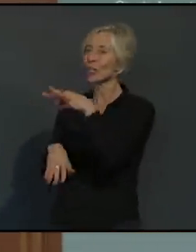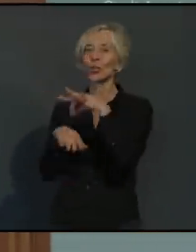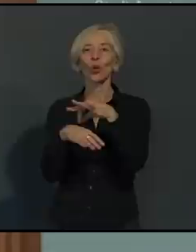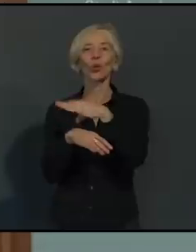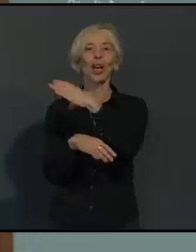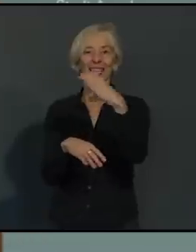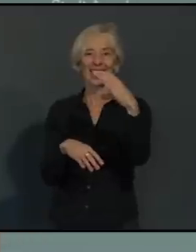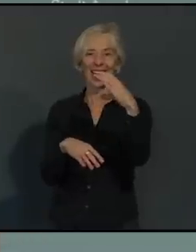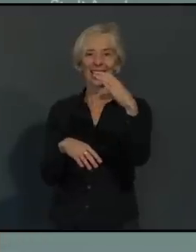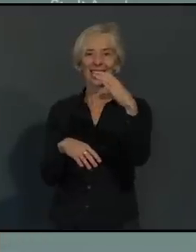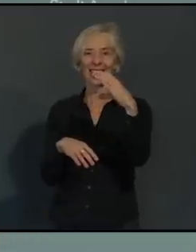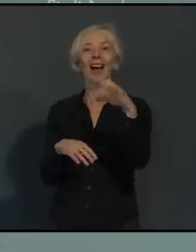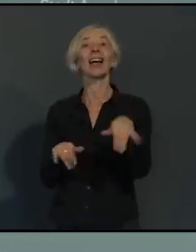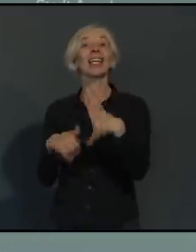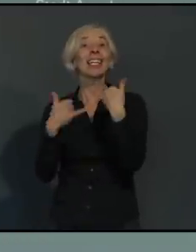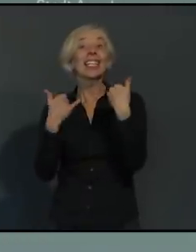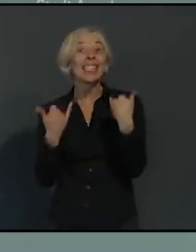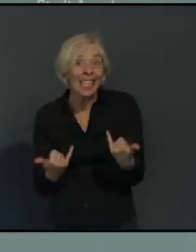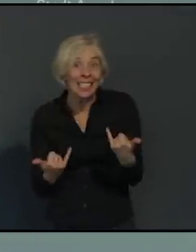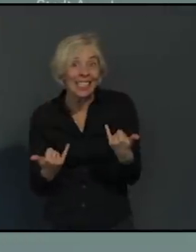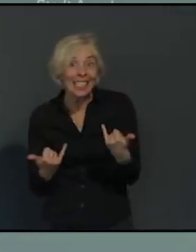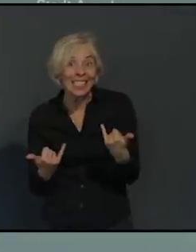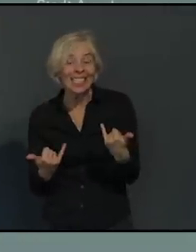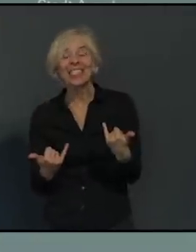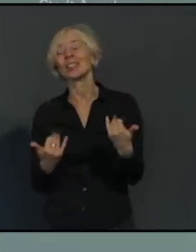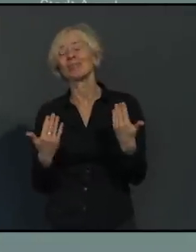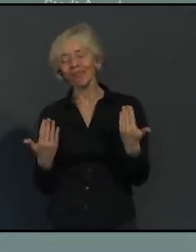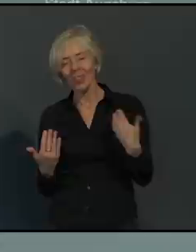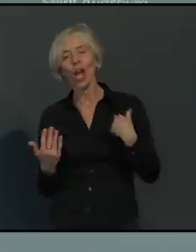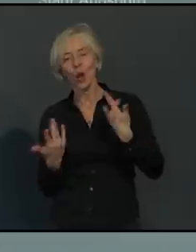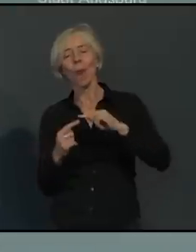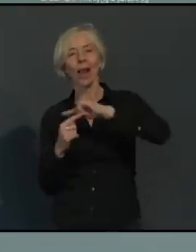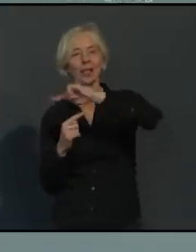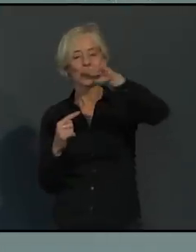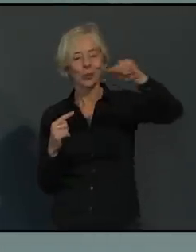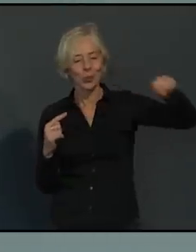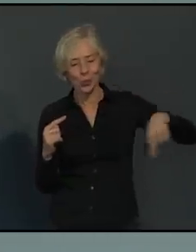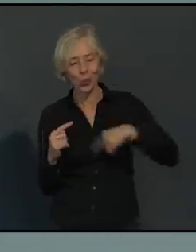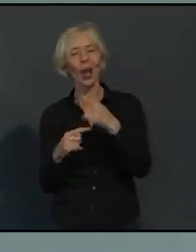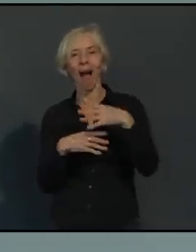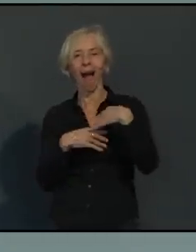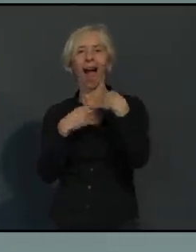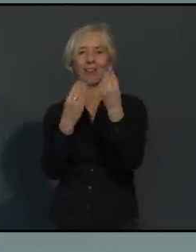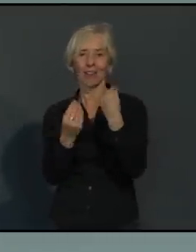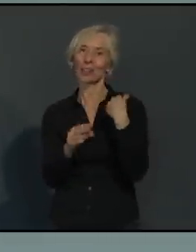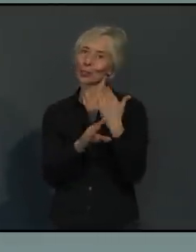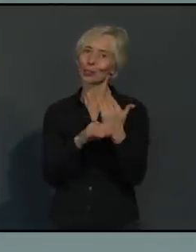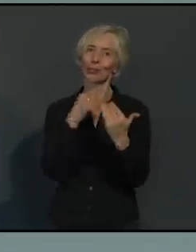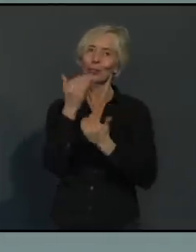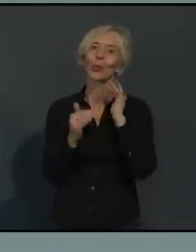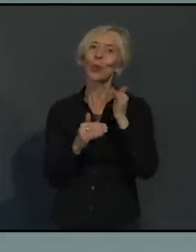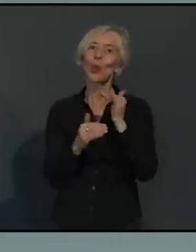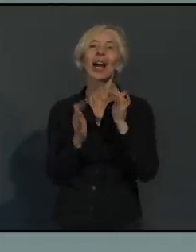spannen wir einen Bogen. Obwohl es keinen Christkindesmarkt gibt, obwohl es keine Shoppingnacht gibt, obwohl Weihnachtsfeiern